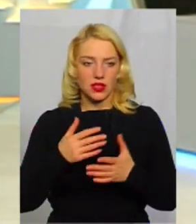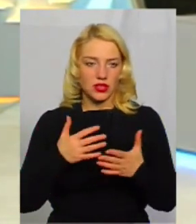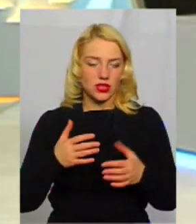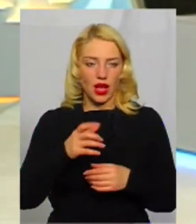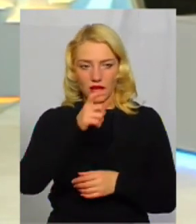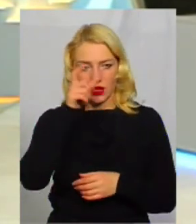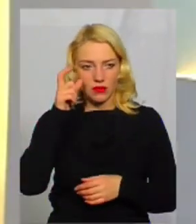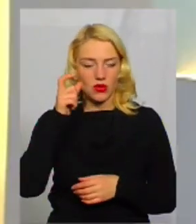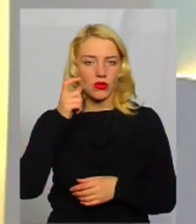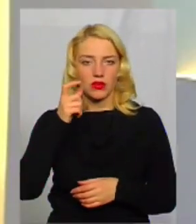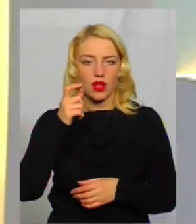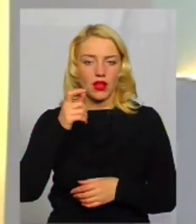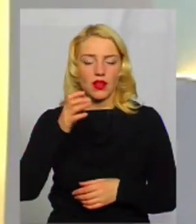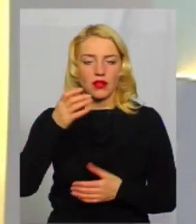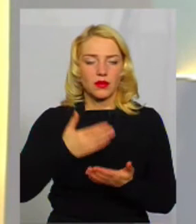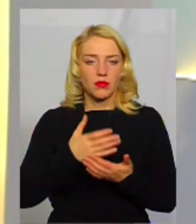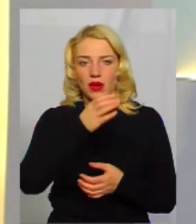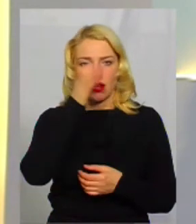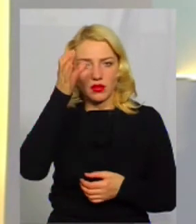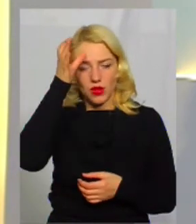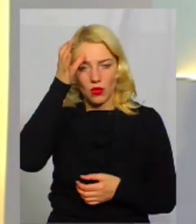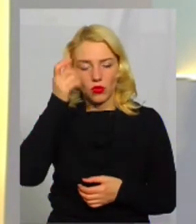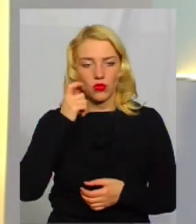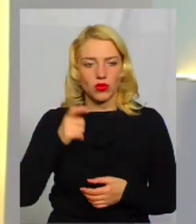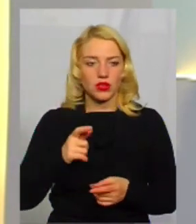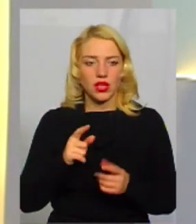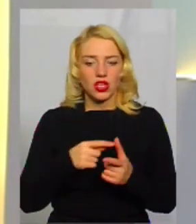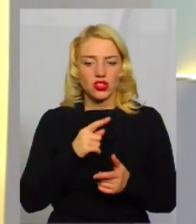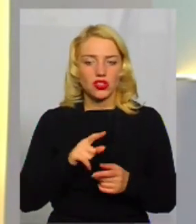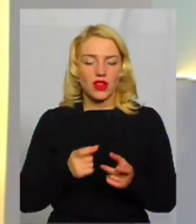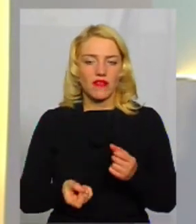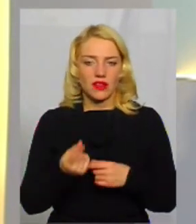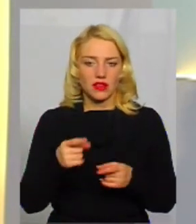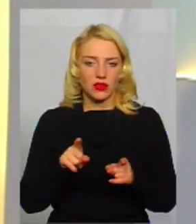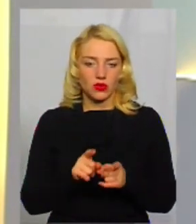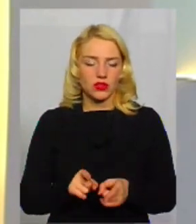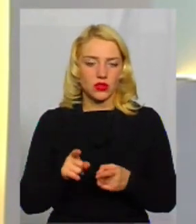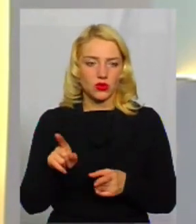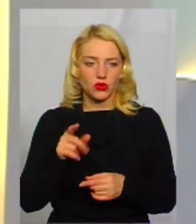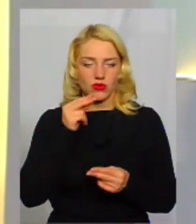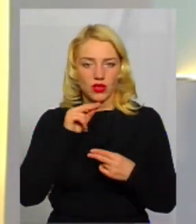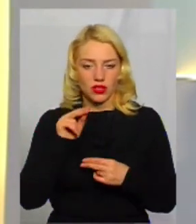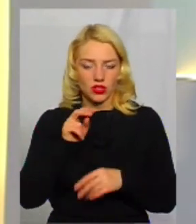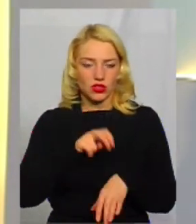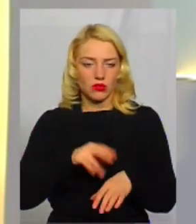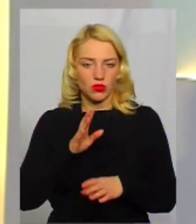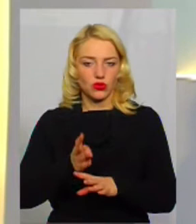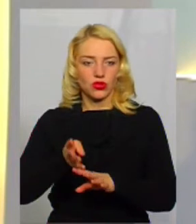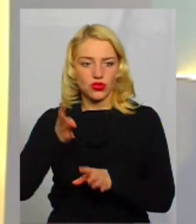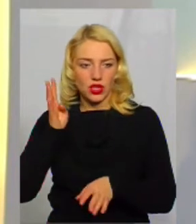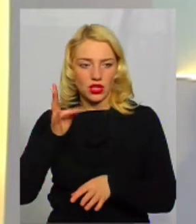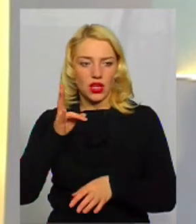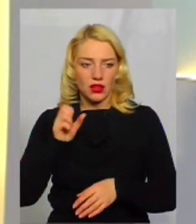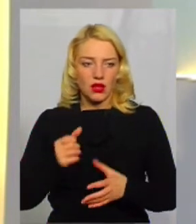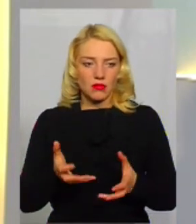А чи не виникне тоді загрози, що в найкращих лікарнях України і у найкращих лікарів України будуть великі черги на прийом, на